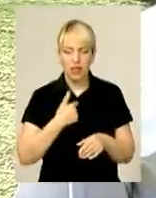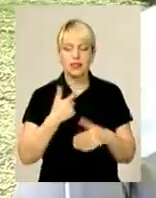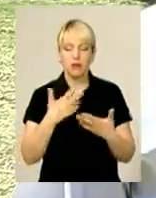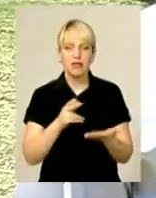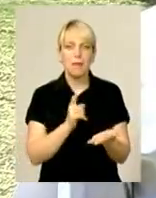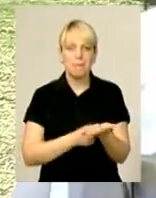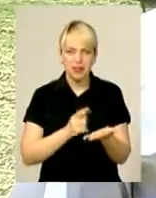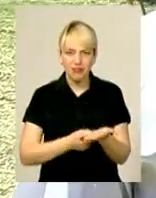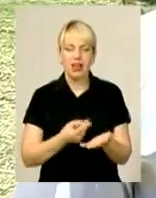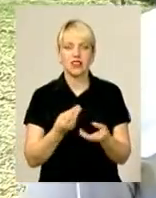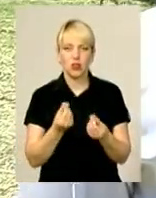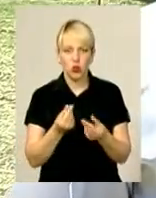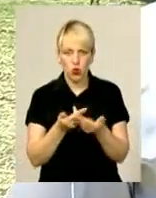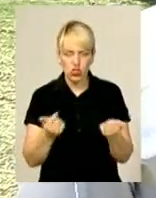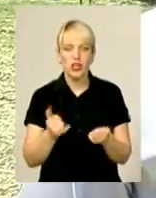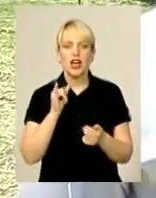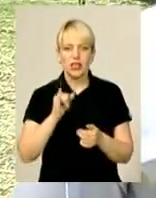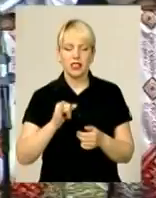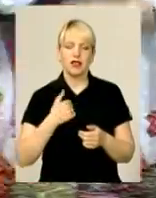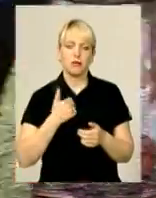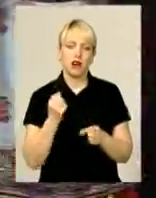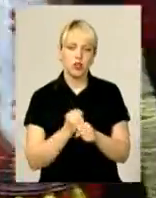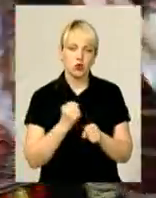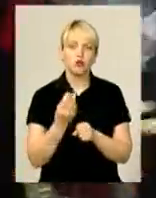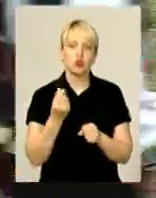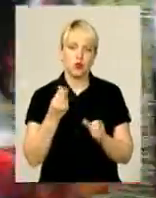підтвердили і працюємо над тим, щоб ці кошти освоїти.